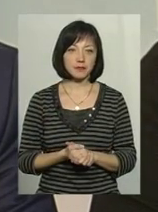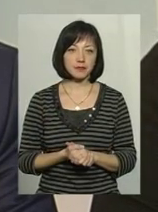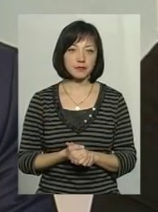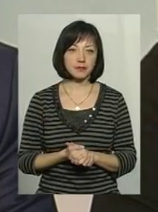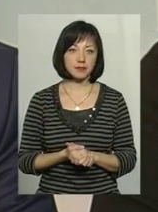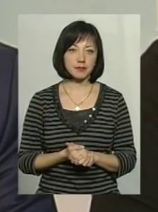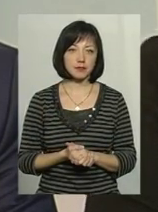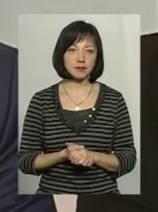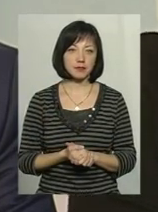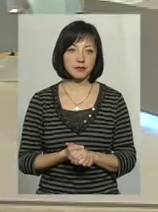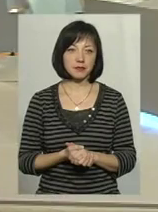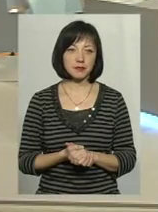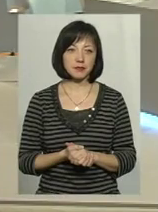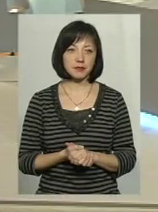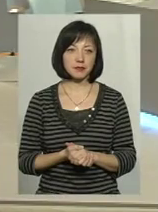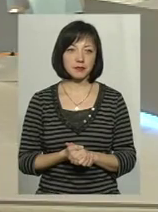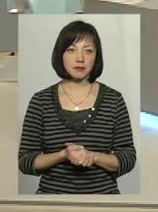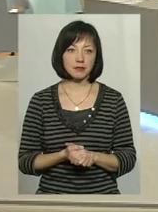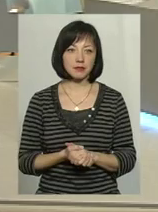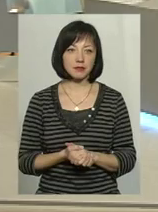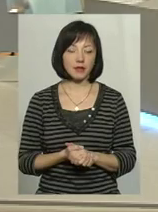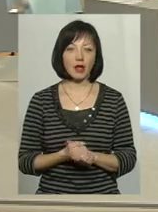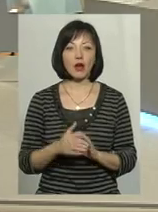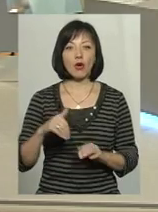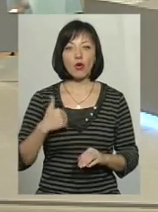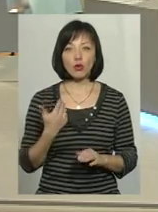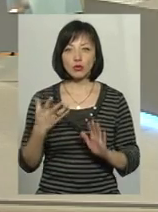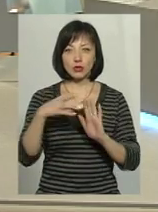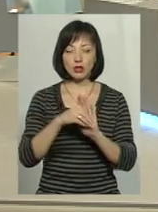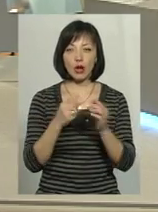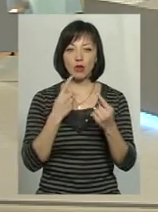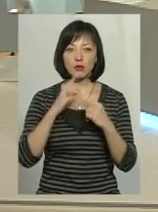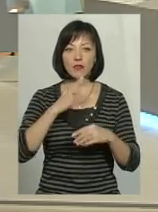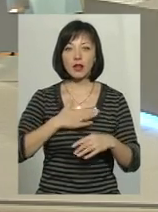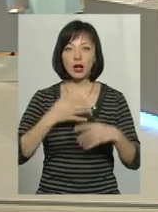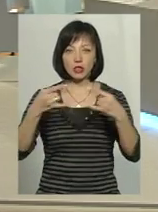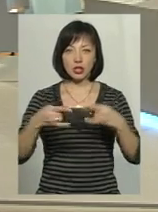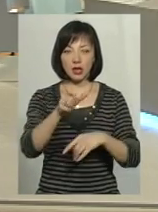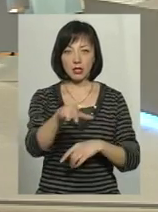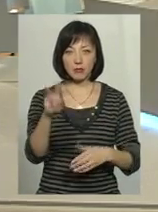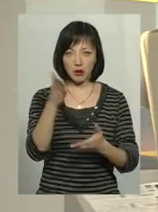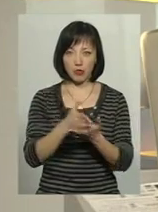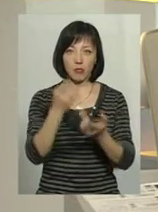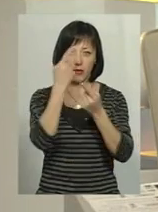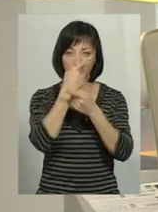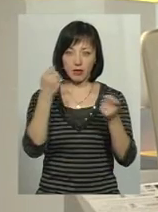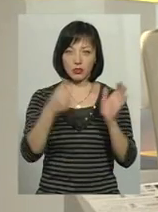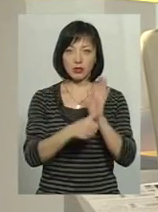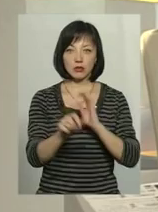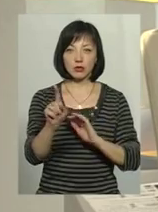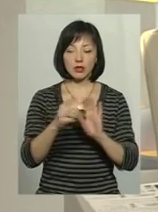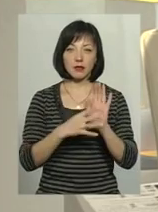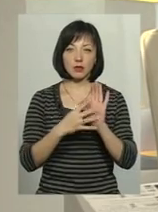Шановні гості, я хочу, аби долучилися до розмови наші глядачі. Нагадую, працюємо в прямому ефірі, 61